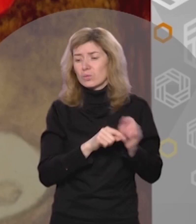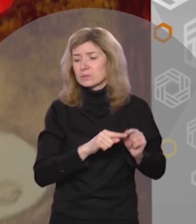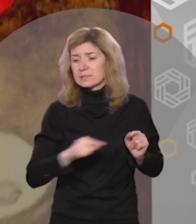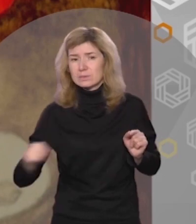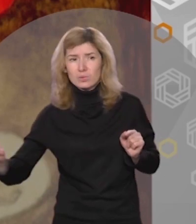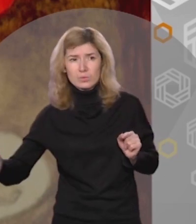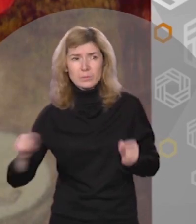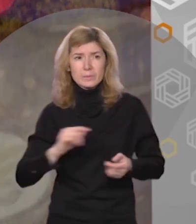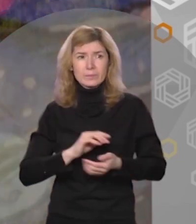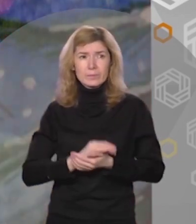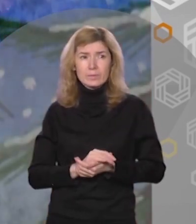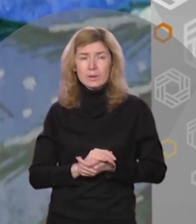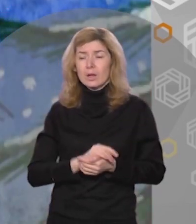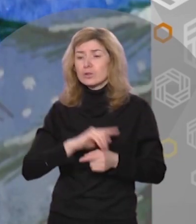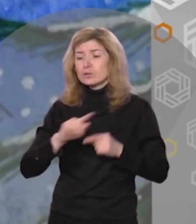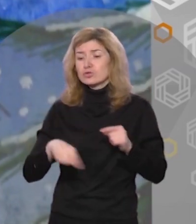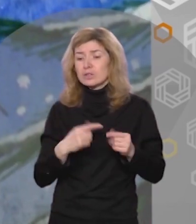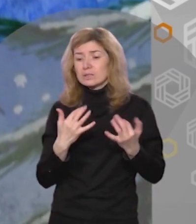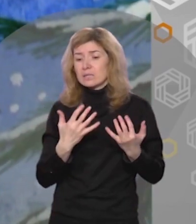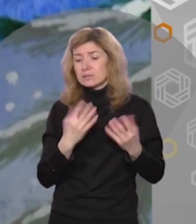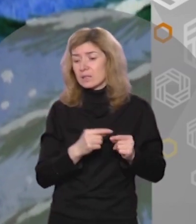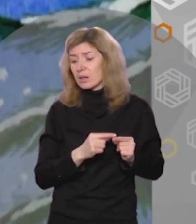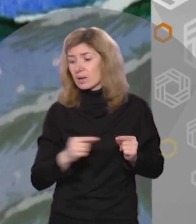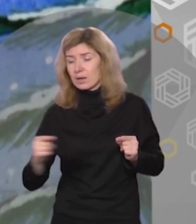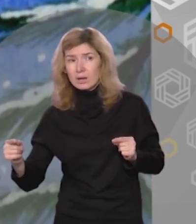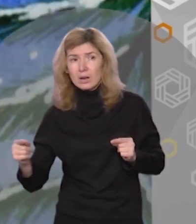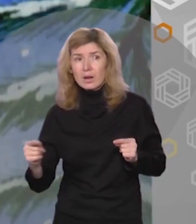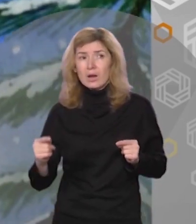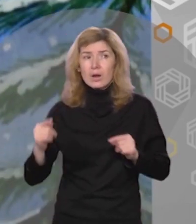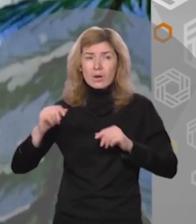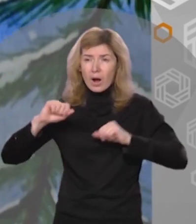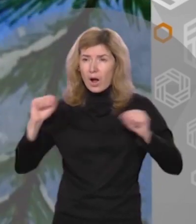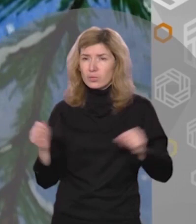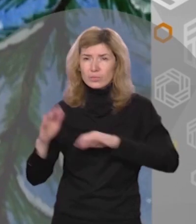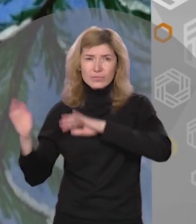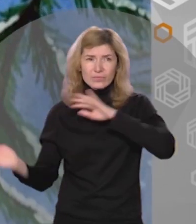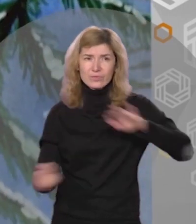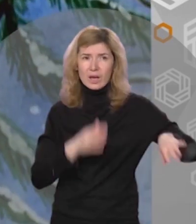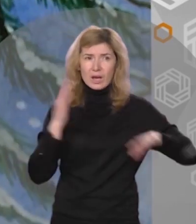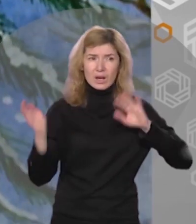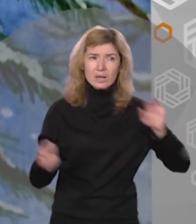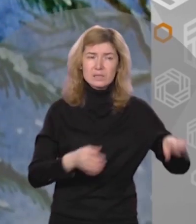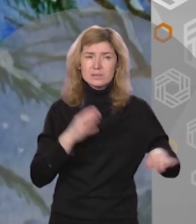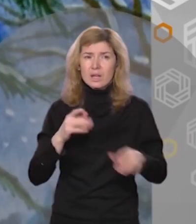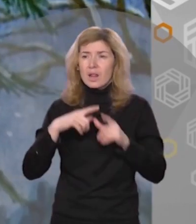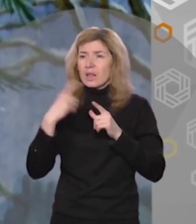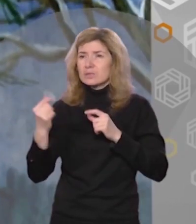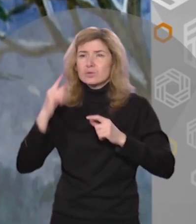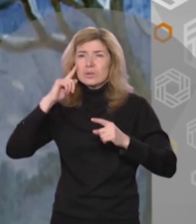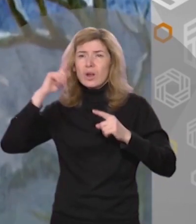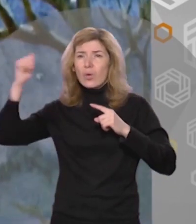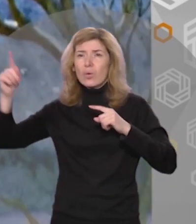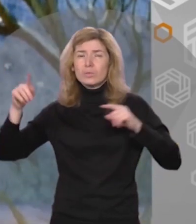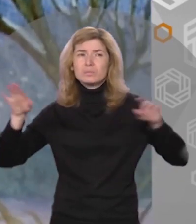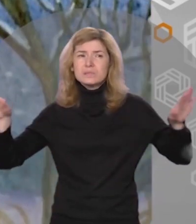зиму. Через несколько дней над норкой подули холодные ветры. Знакомые птицы улетели далеко,